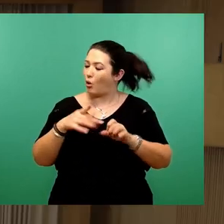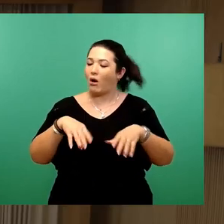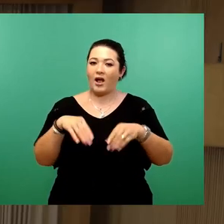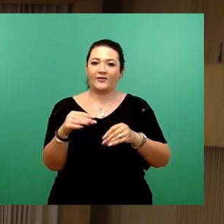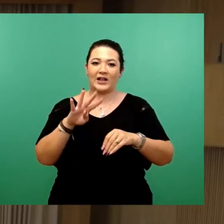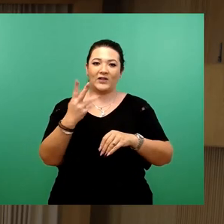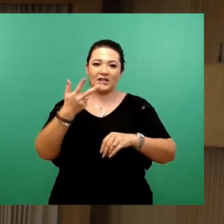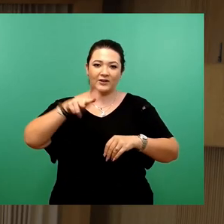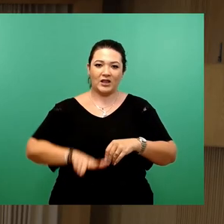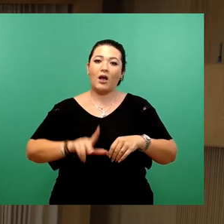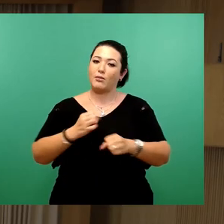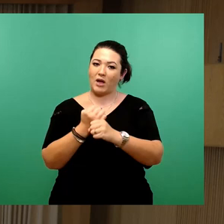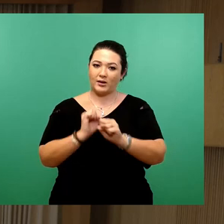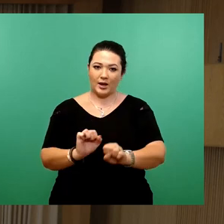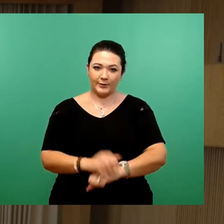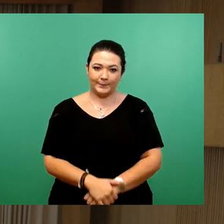Dankeschön.